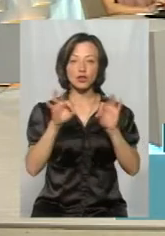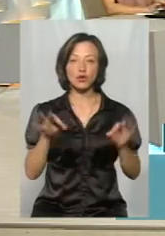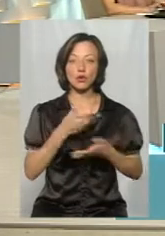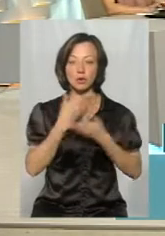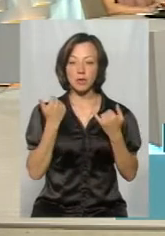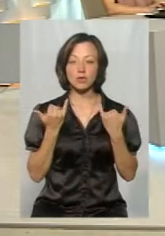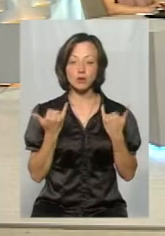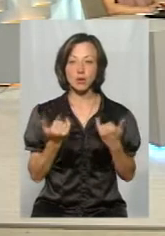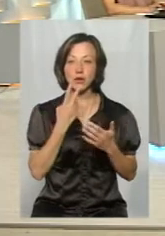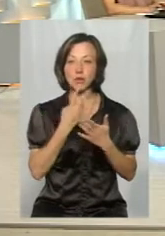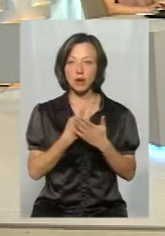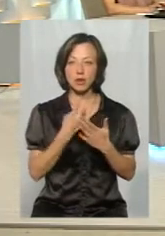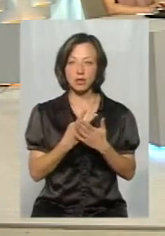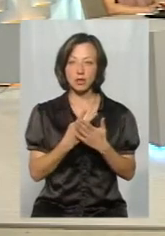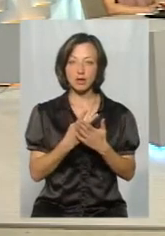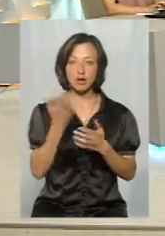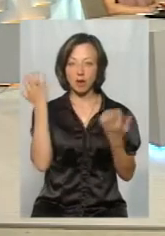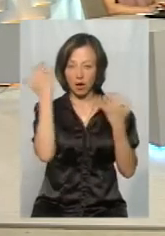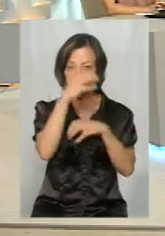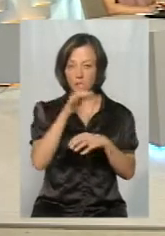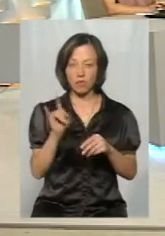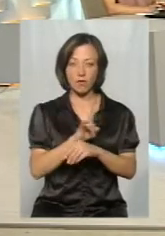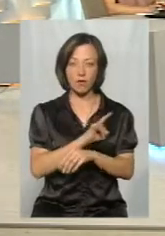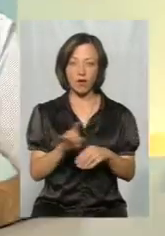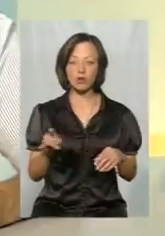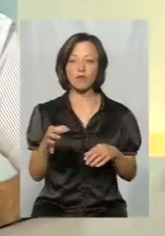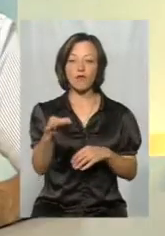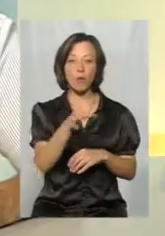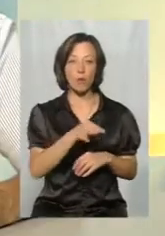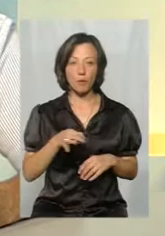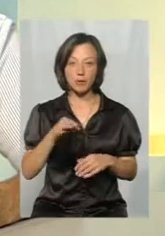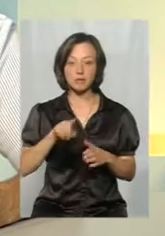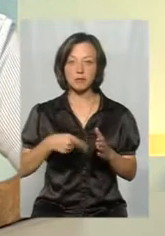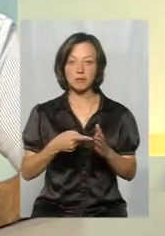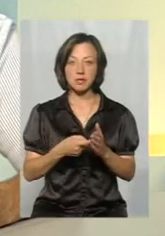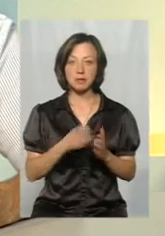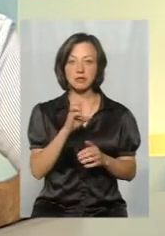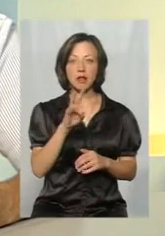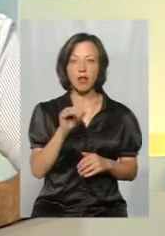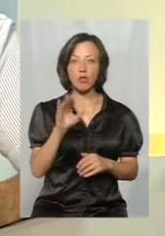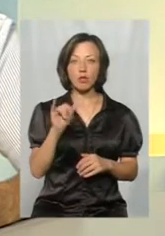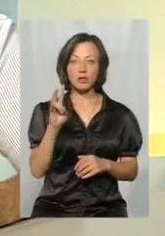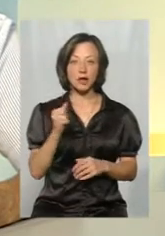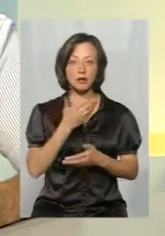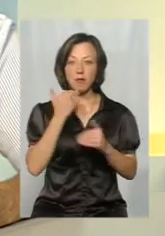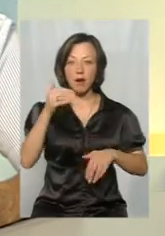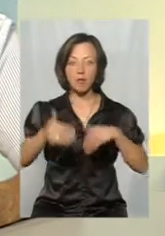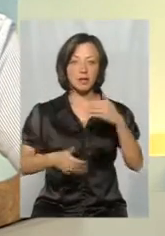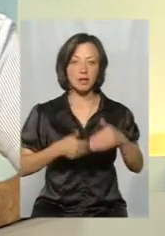І тому сьогодні ми бачимо камуфляж. Ви розумієте, сьогодні в області міста Славута немає взагалі басейн.